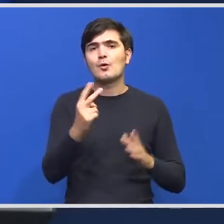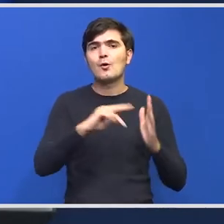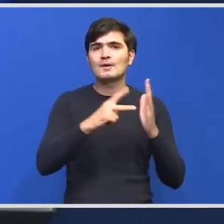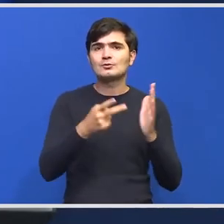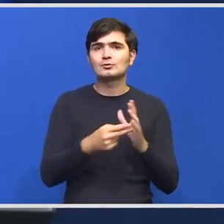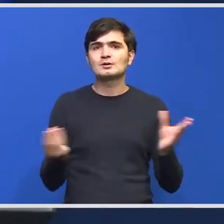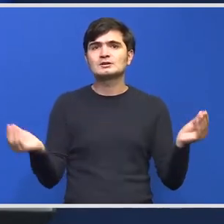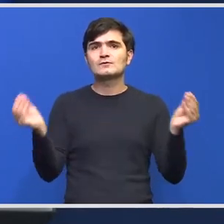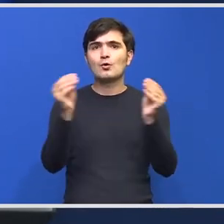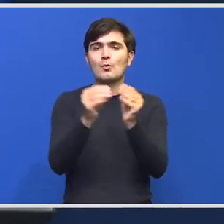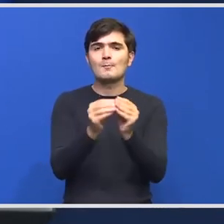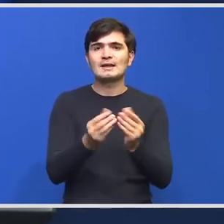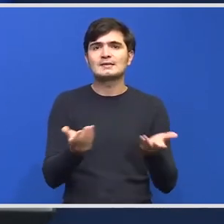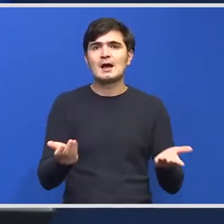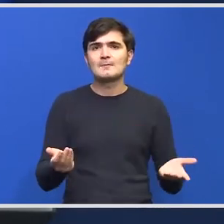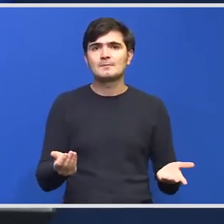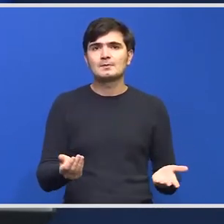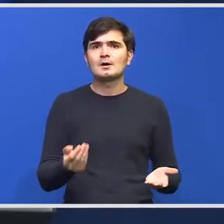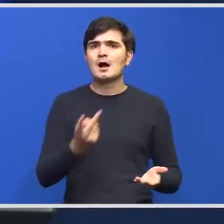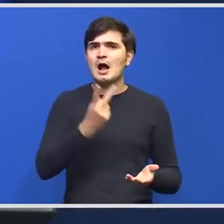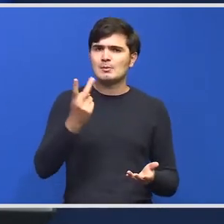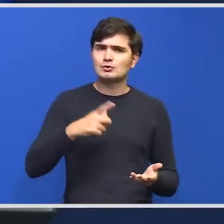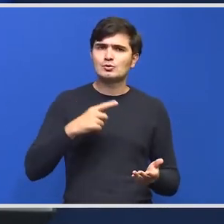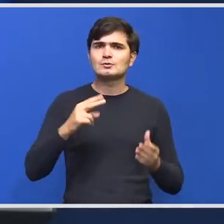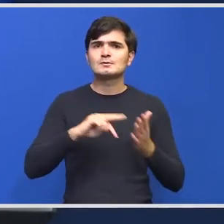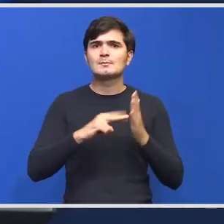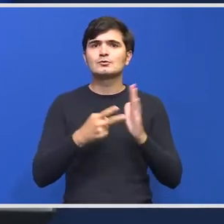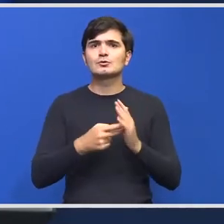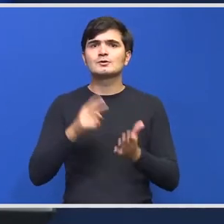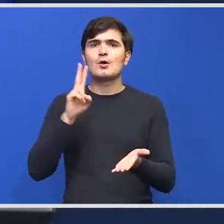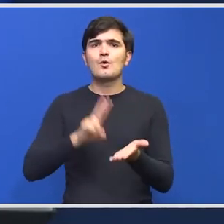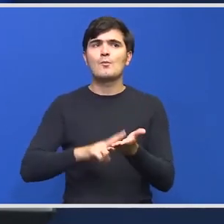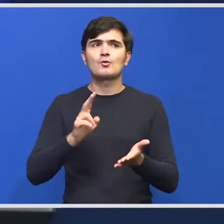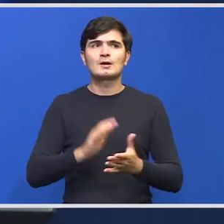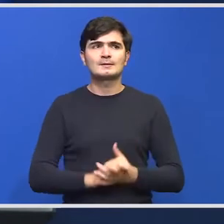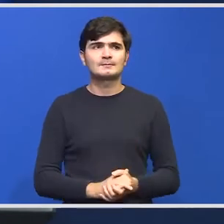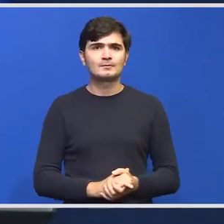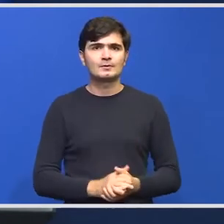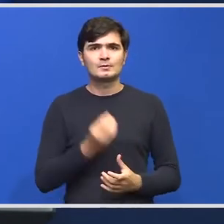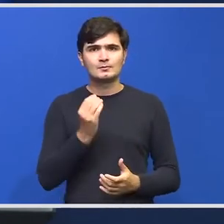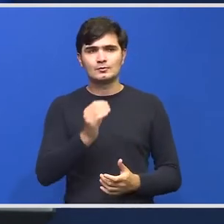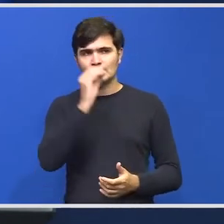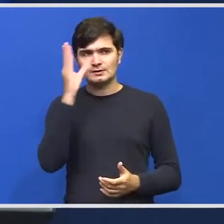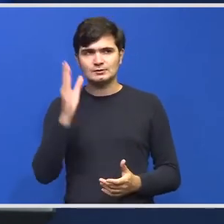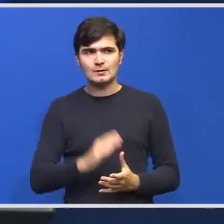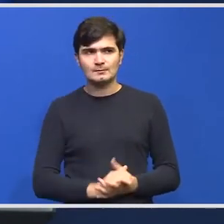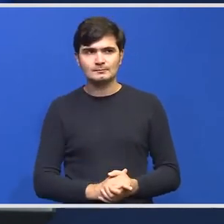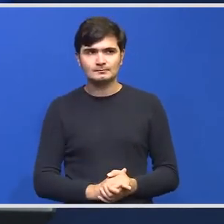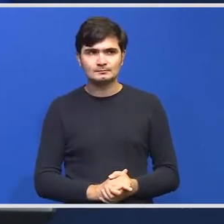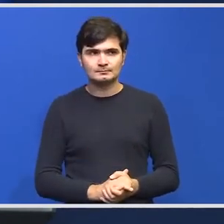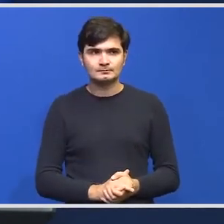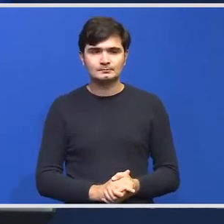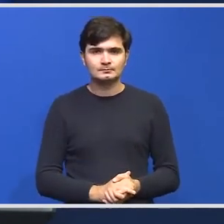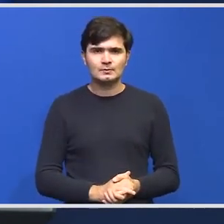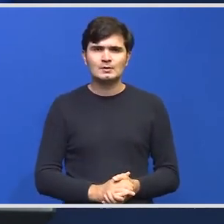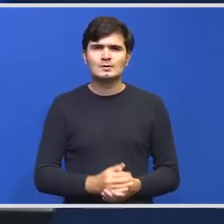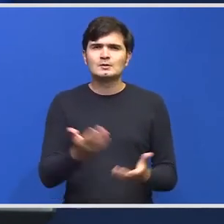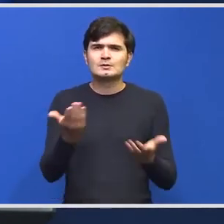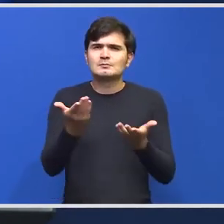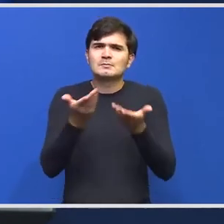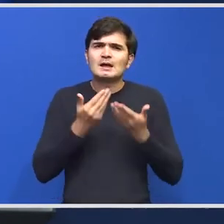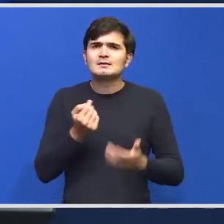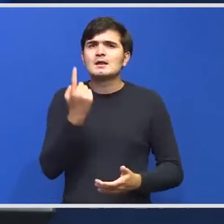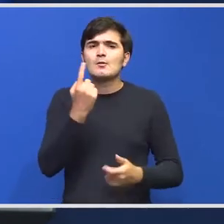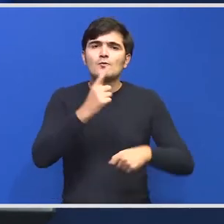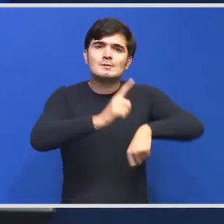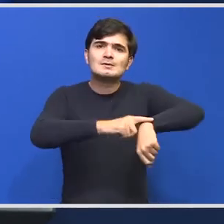metode ambele sunt de fapt metode omologate Bună ziua Alex Jurădescu Antena 3 Domnule Secretar de Stat dați-ne un termen până la